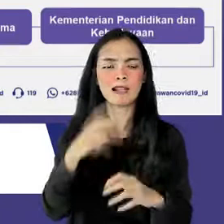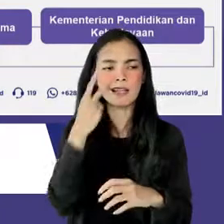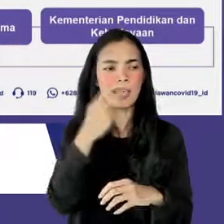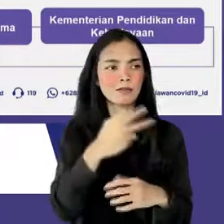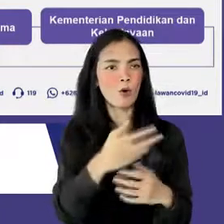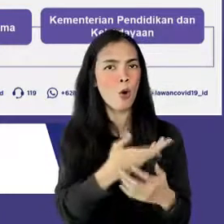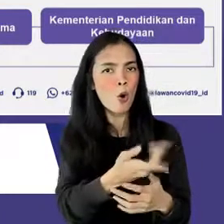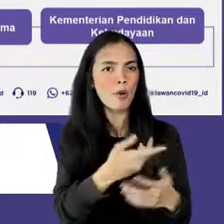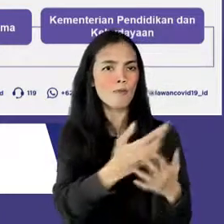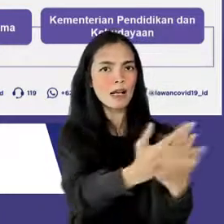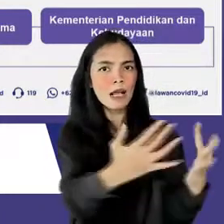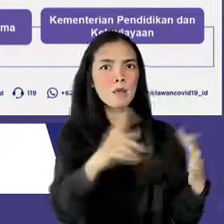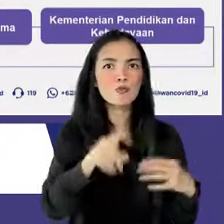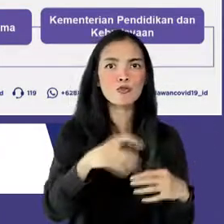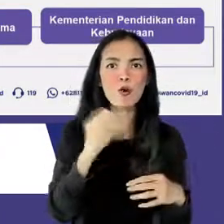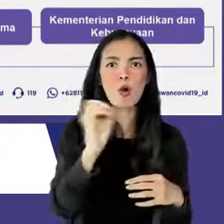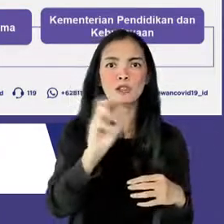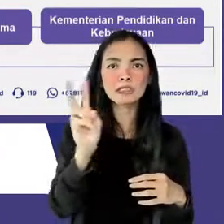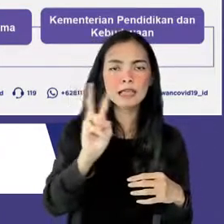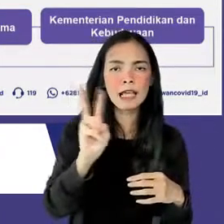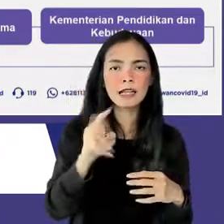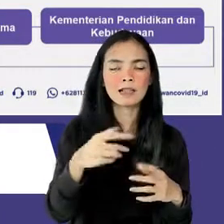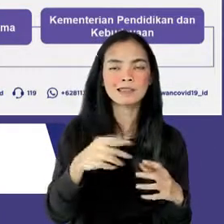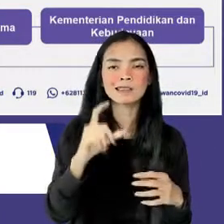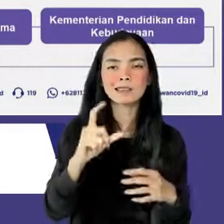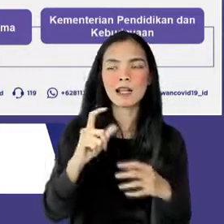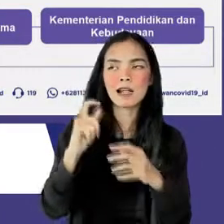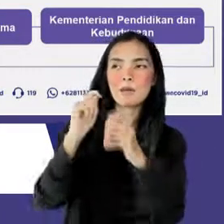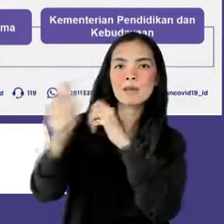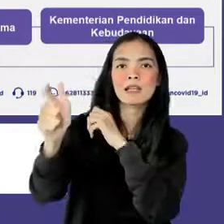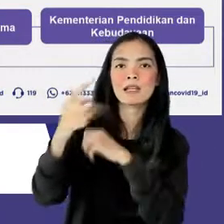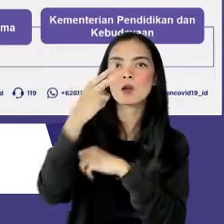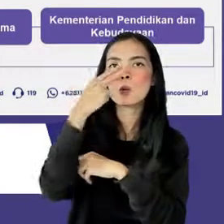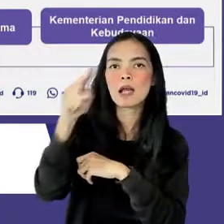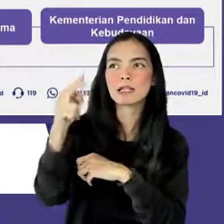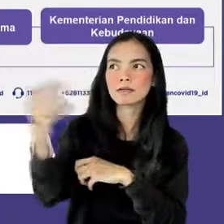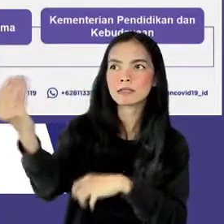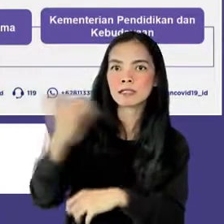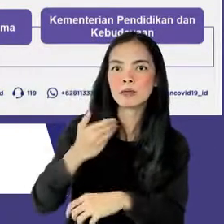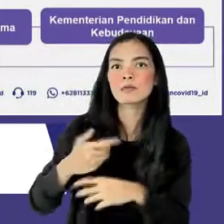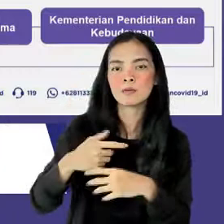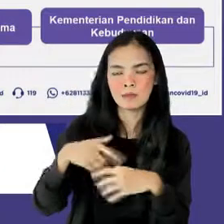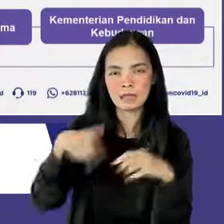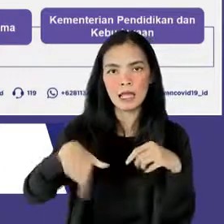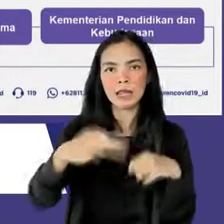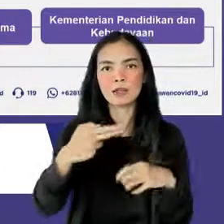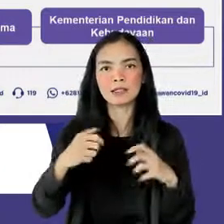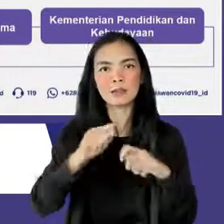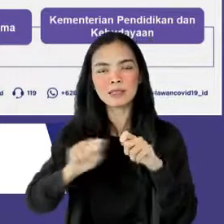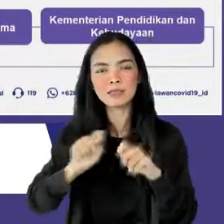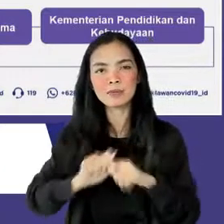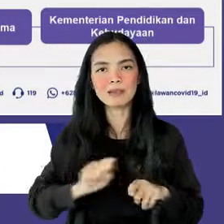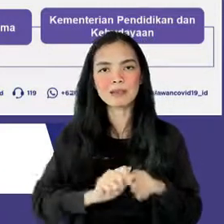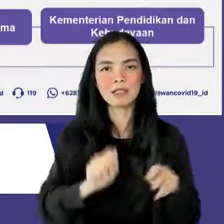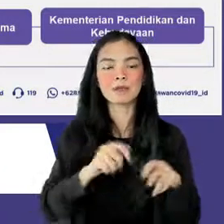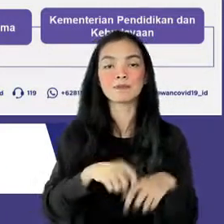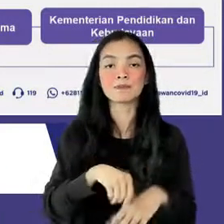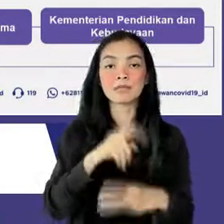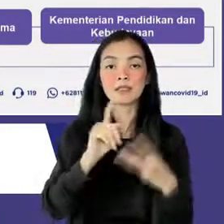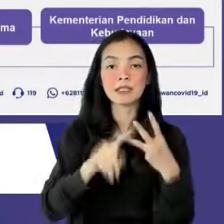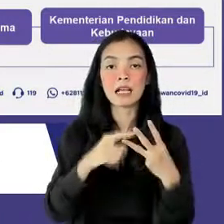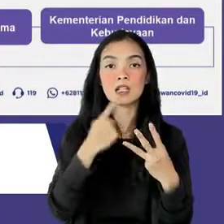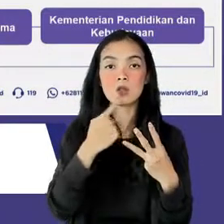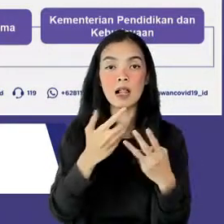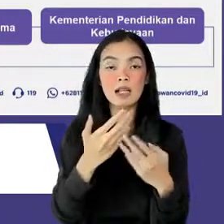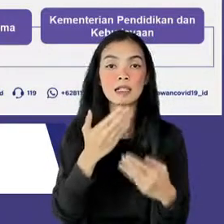dengan pembelian ke produsen di luar negeri. Yang ketiga, untuk mendukung adaptasi